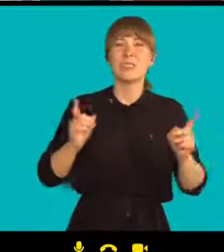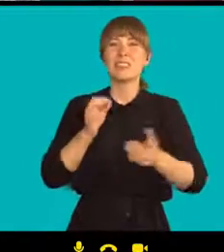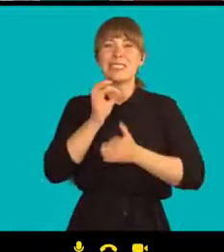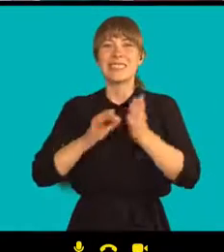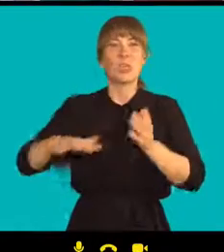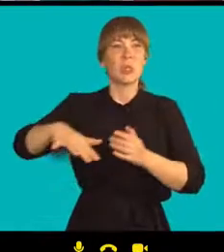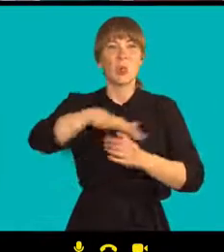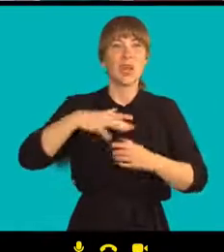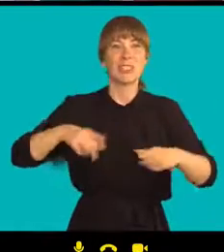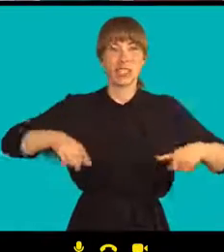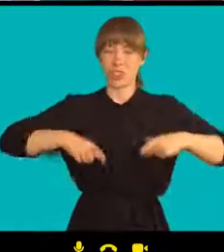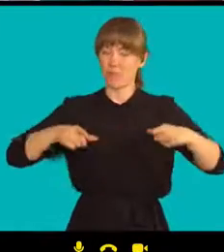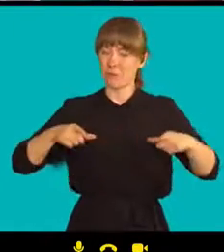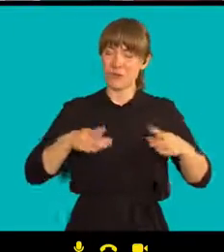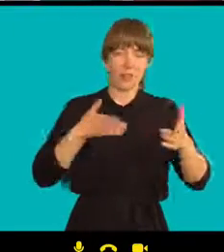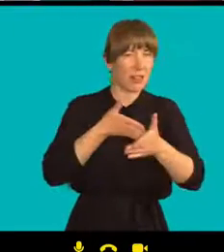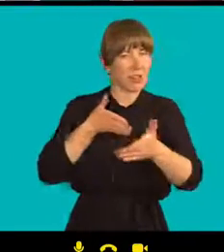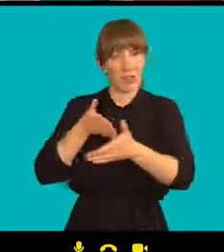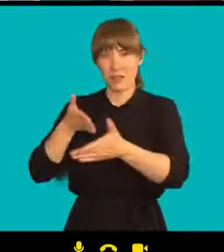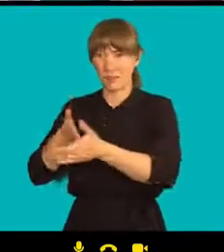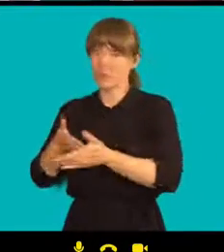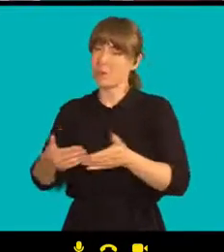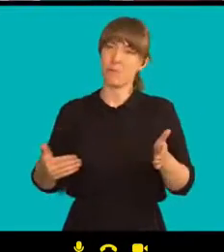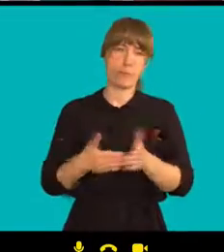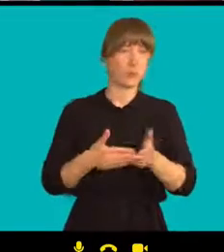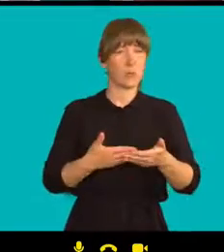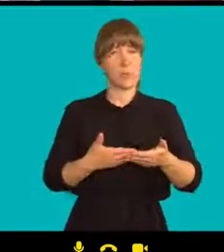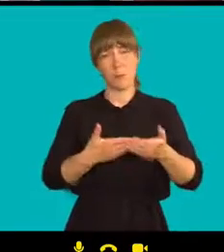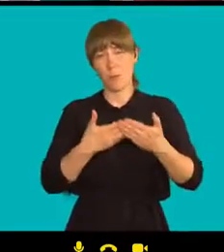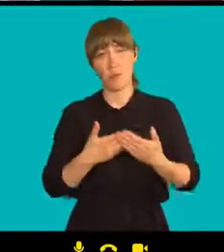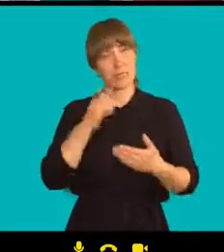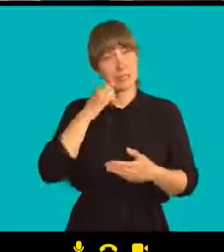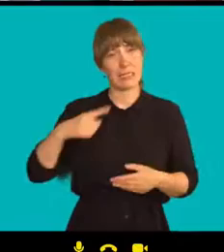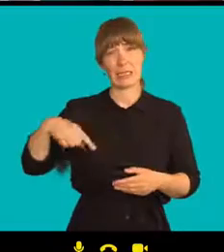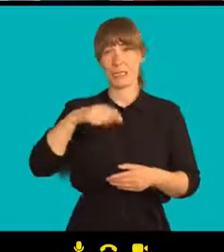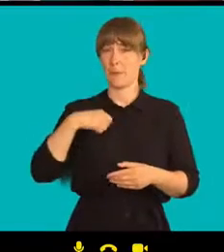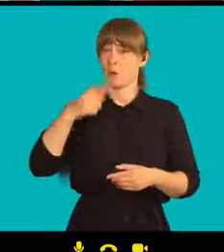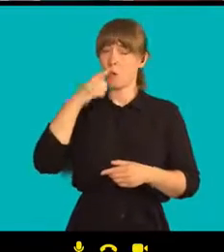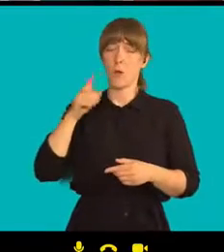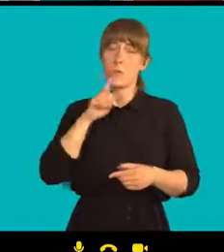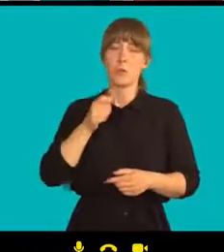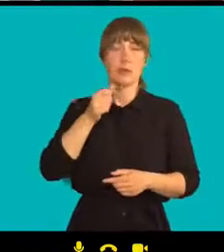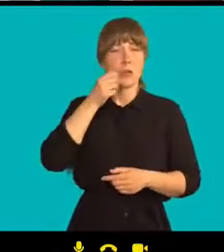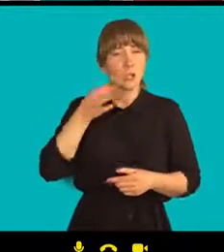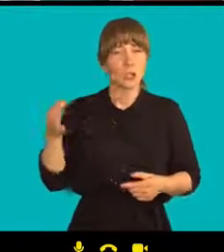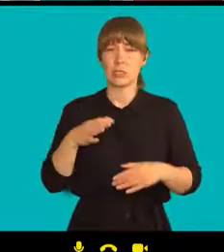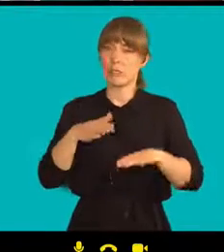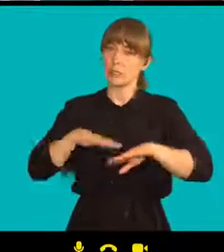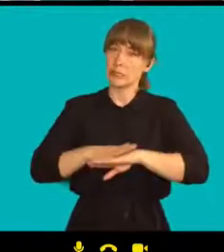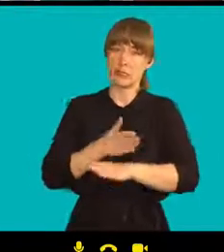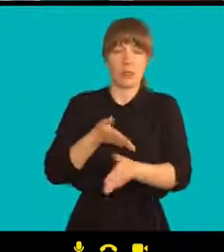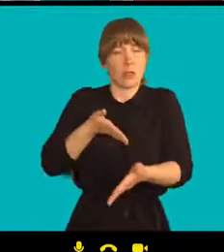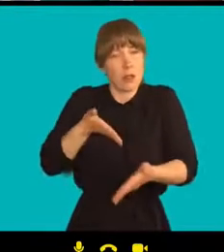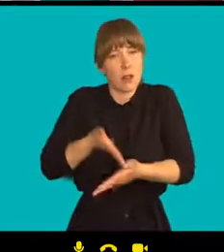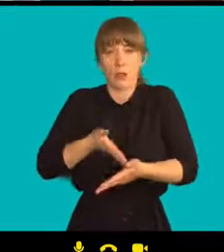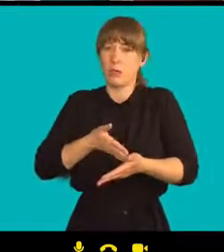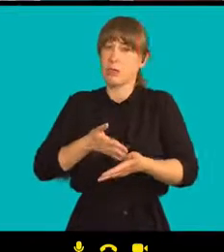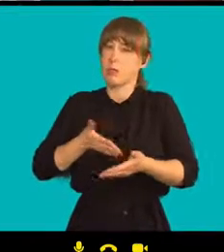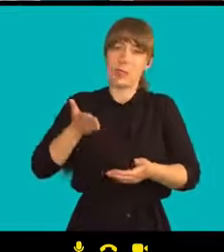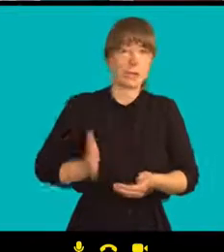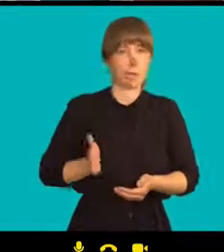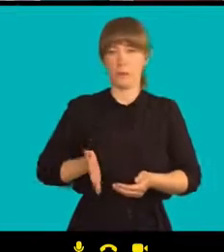pokračuje absolutně. Potřebujeme pomoc. Lidé potřebují pomoc a cítí to každý den. Pane Paloviane, jak